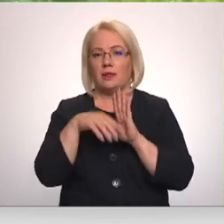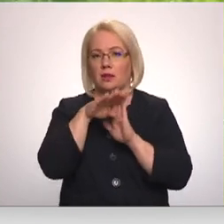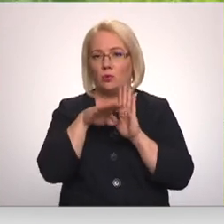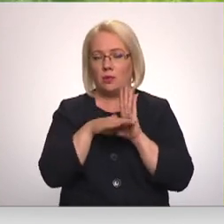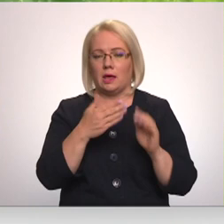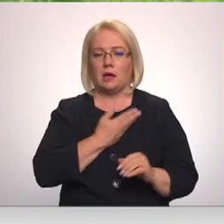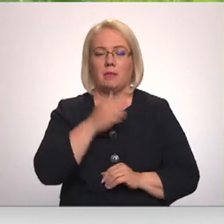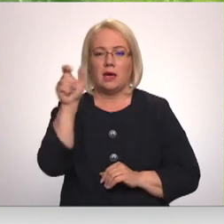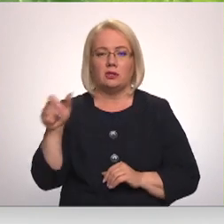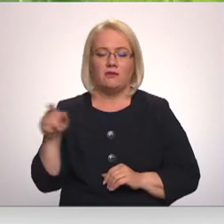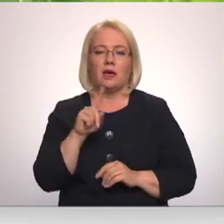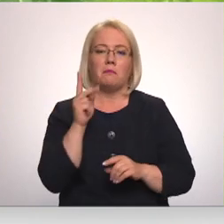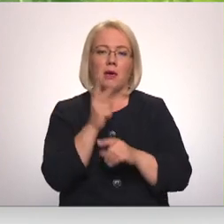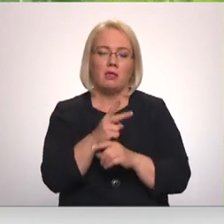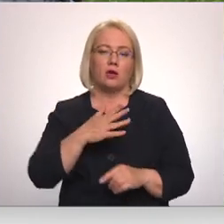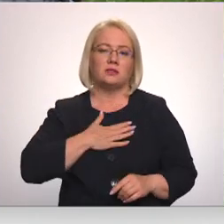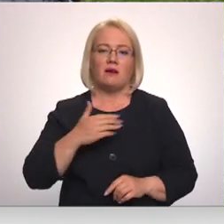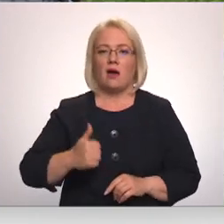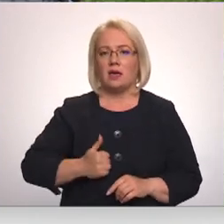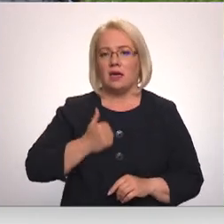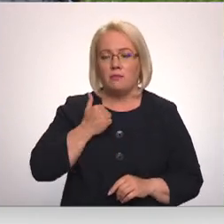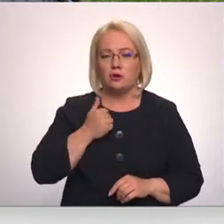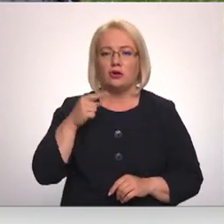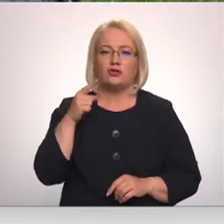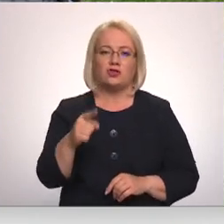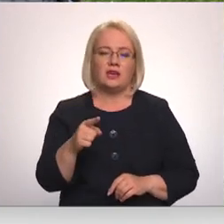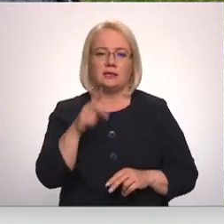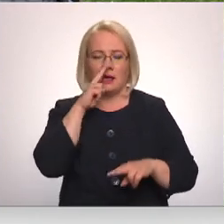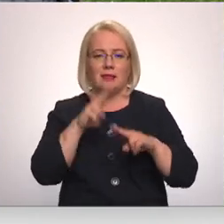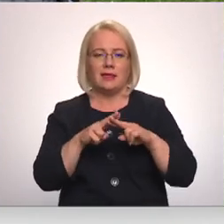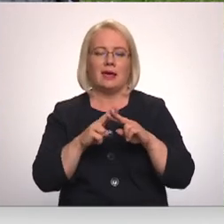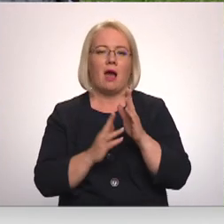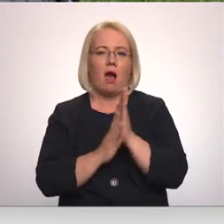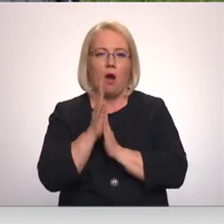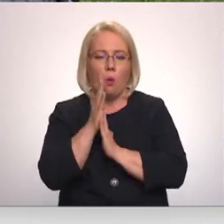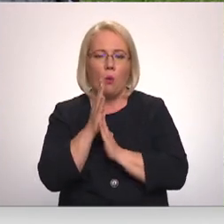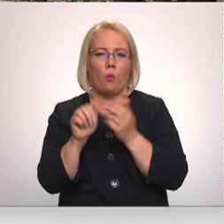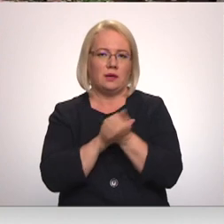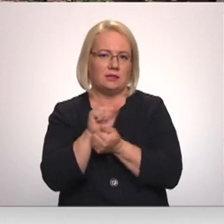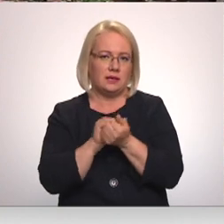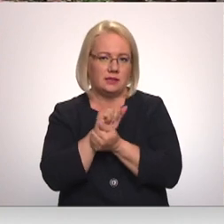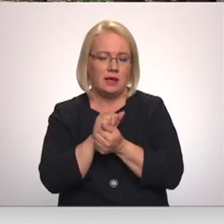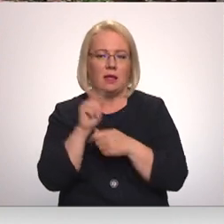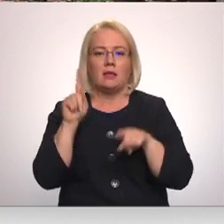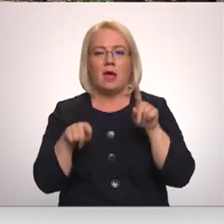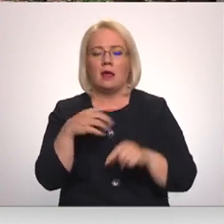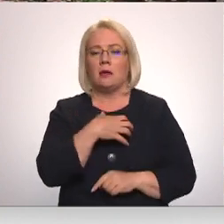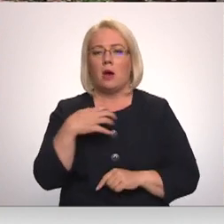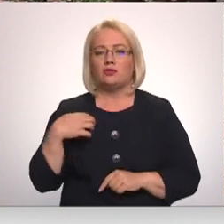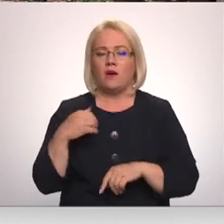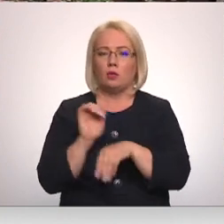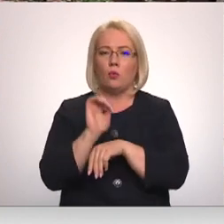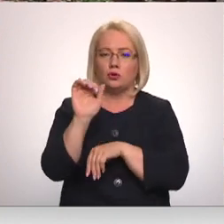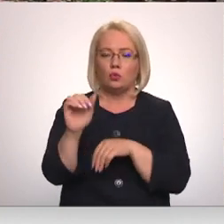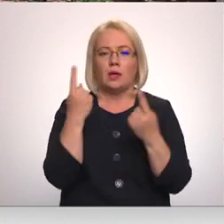iedzīvotājiem ir pienākums savā īpašumā invazīvās augus sugas, to starp Latvāni, iznīcināt. Nereti pašvaldības nosūta